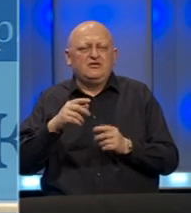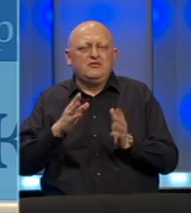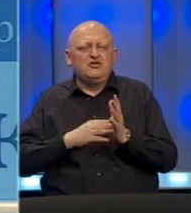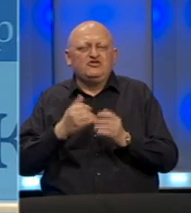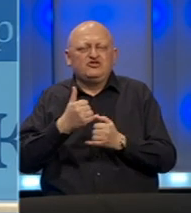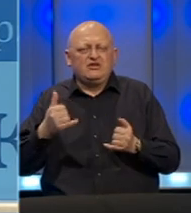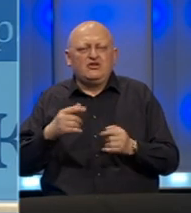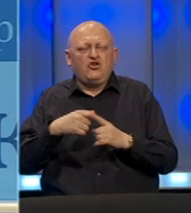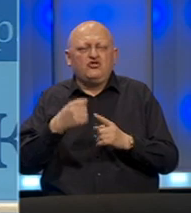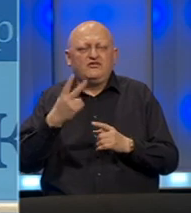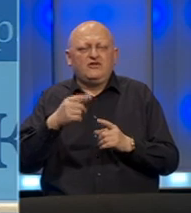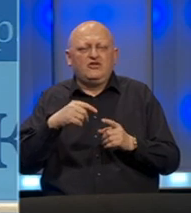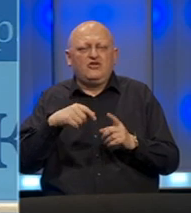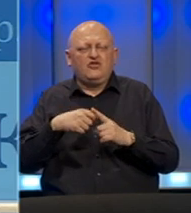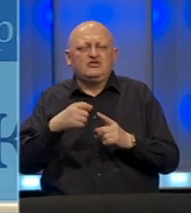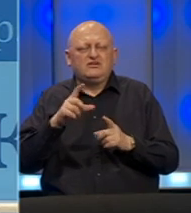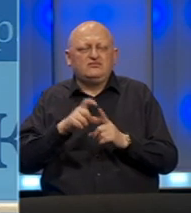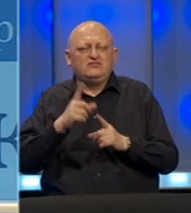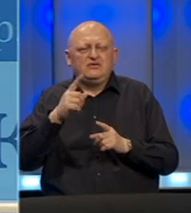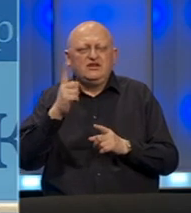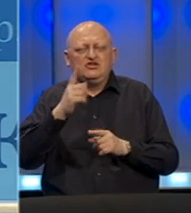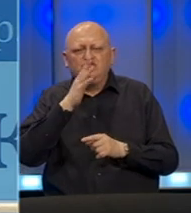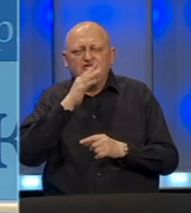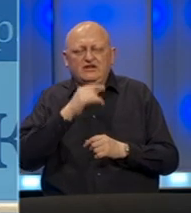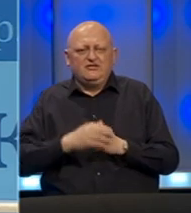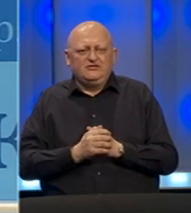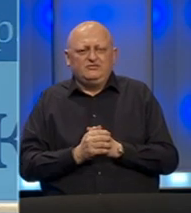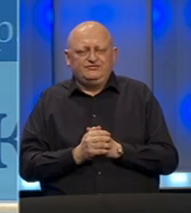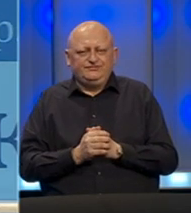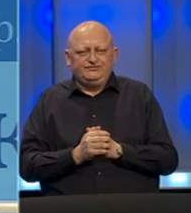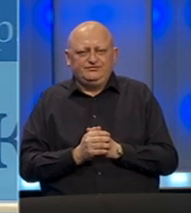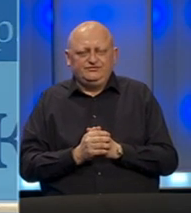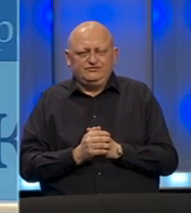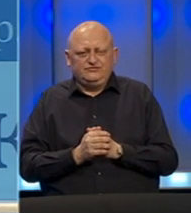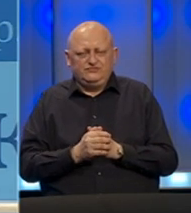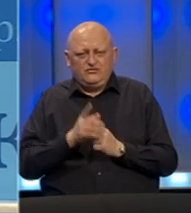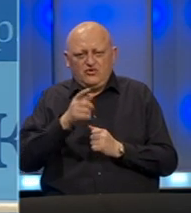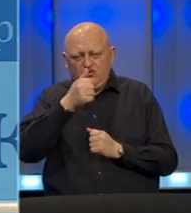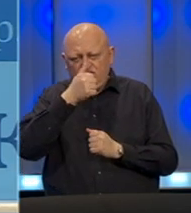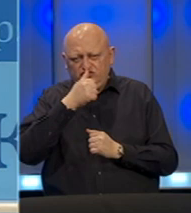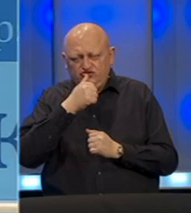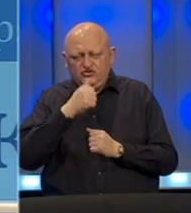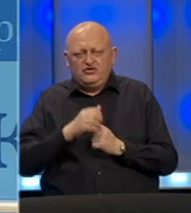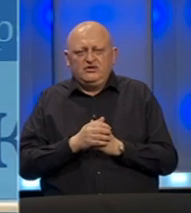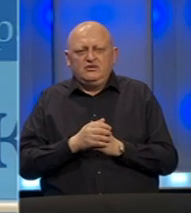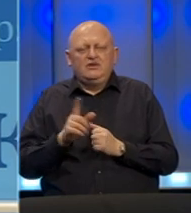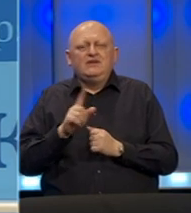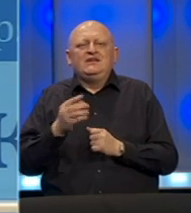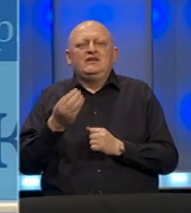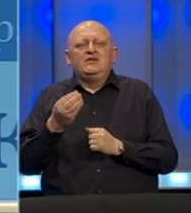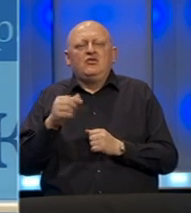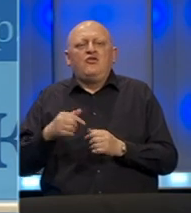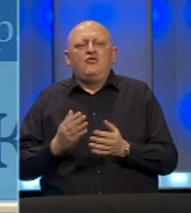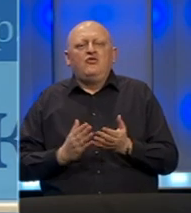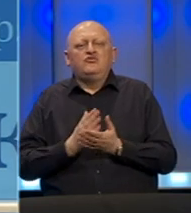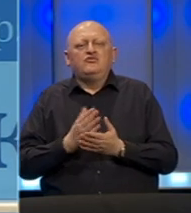Modriće, Kotrvaroši, Kozarske dubice, Ribnika, Srbca i Istočnog Sarajeva. Ono što nije dobro je da je u ovom